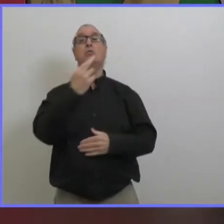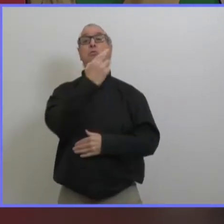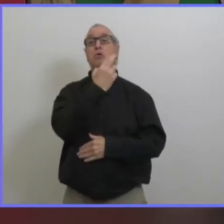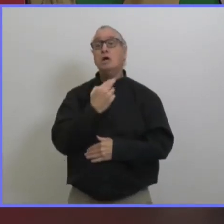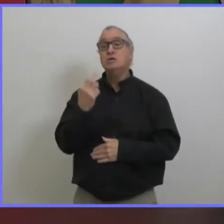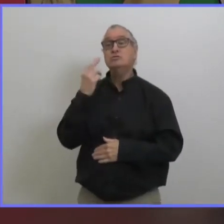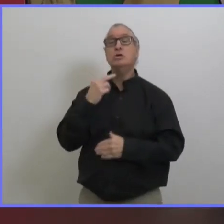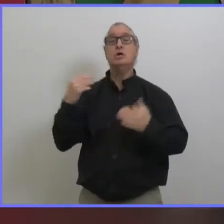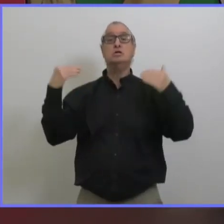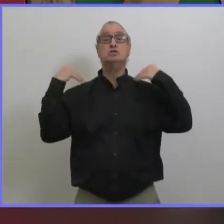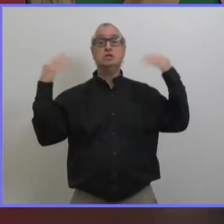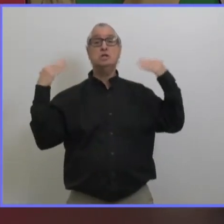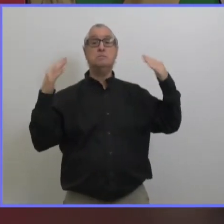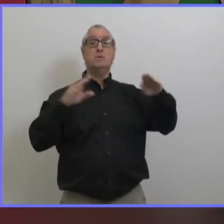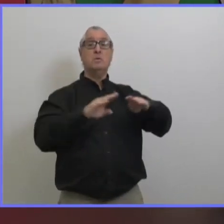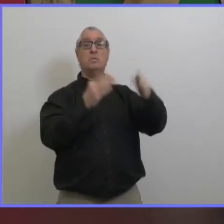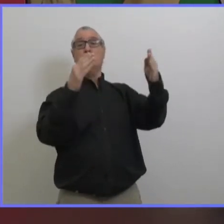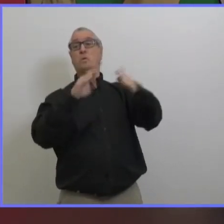c'est l'essentiel